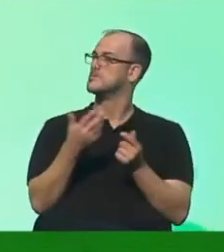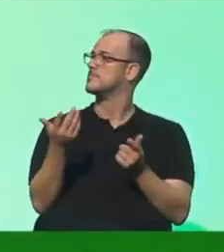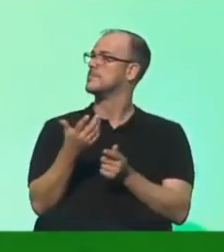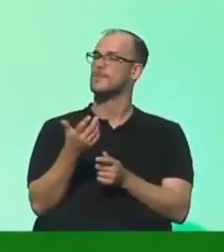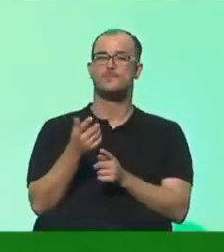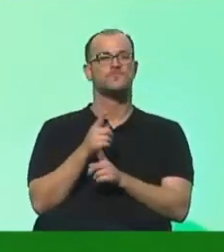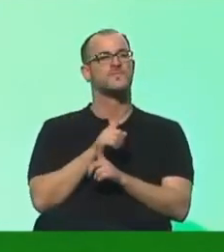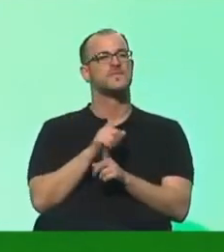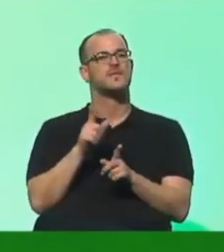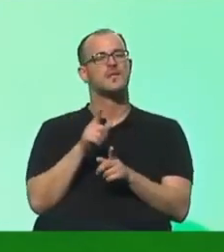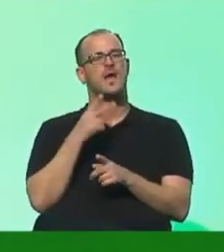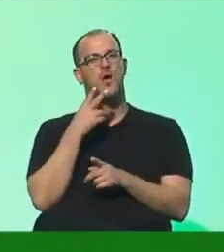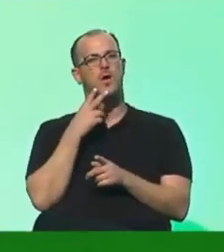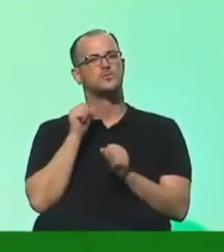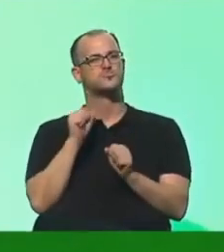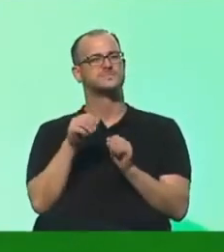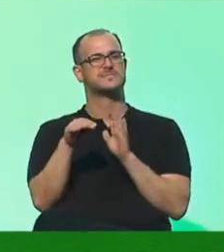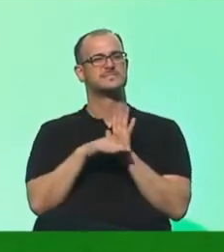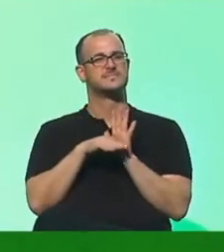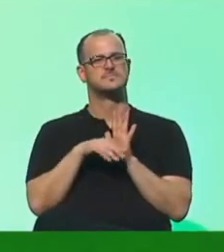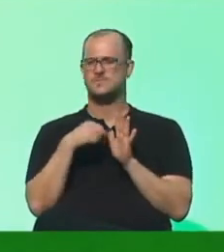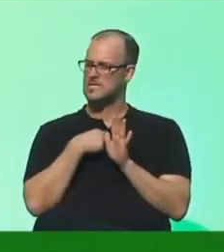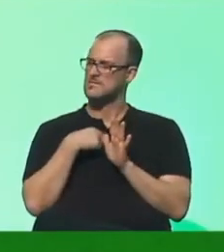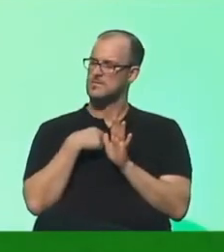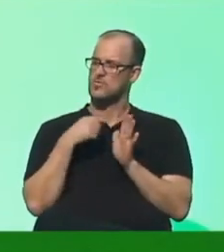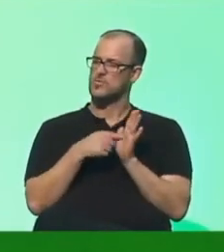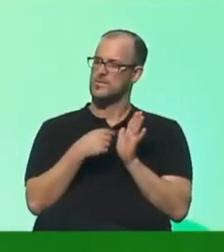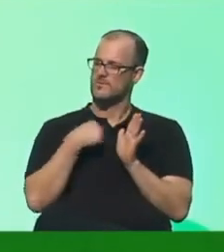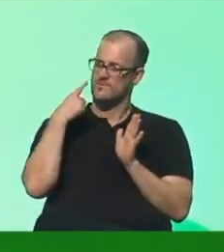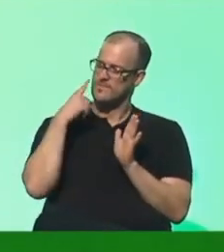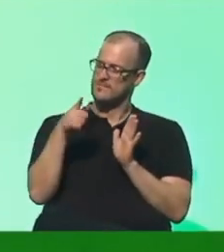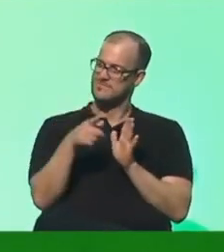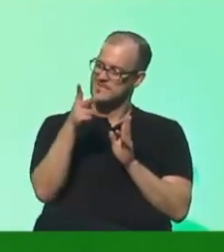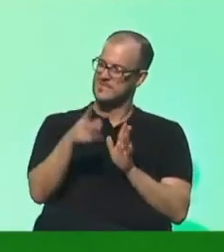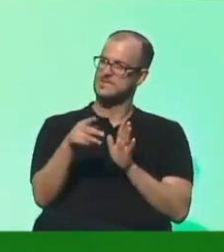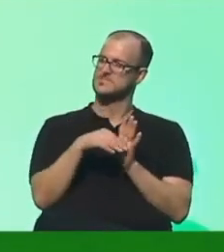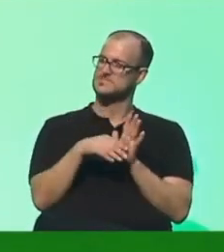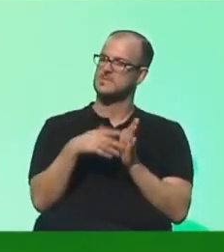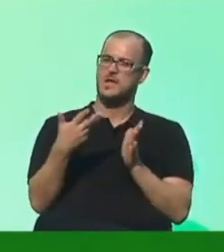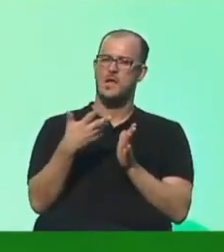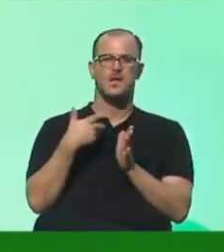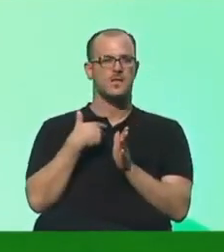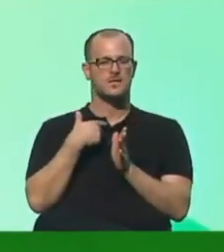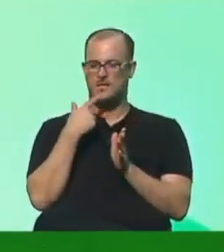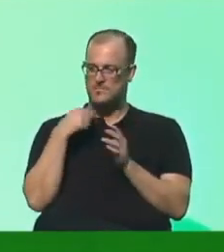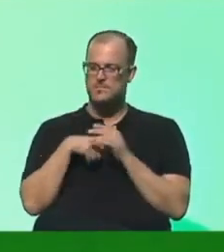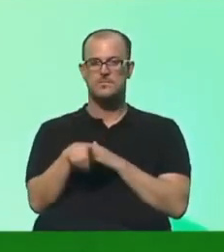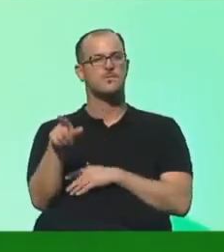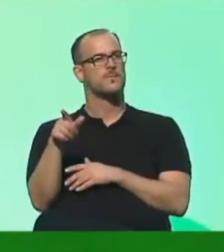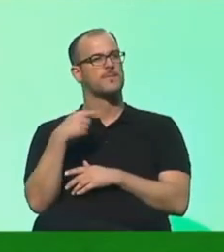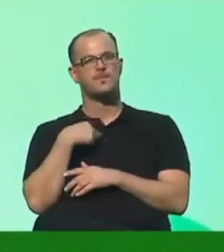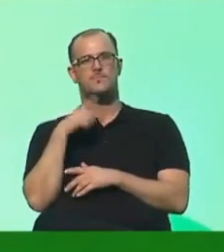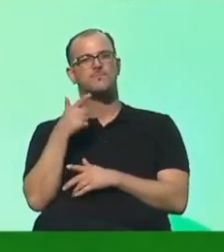Nichtraucherschutzgesetz, weil ich finde, es ist richtig, auch dahin zu gehen, wo es auch mal stinkt und kracht. Weil das müssen